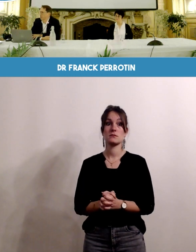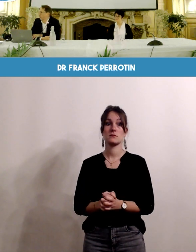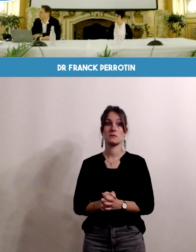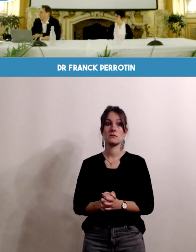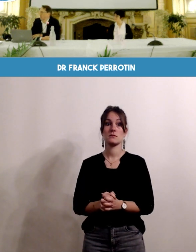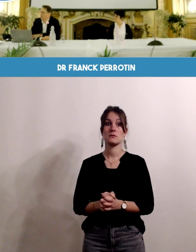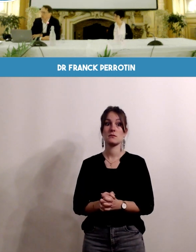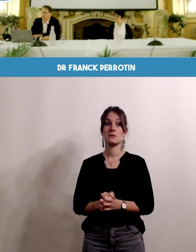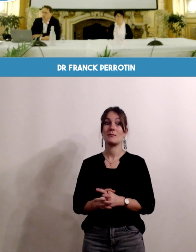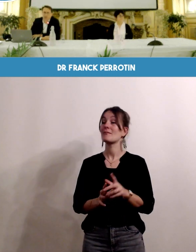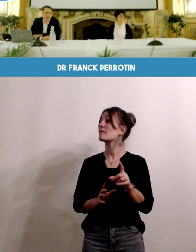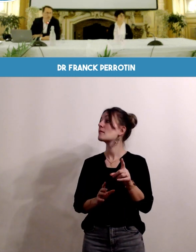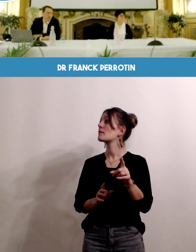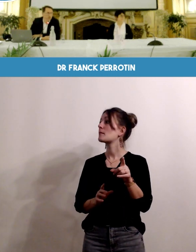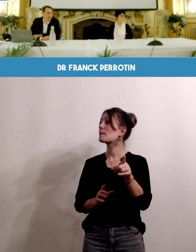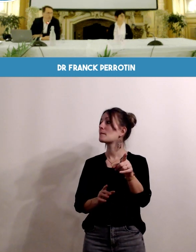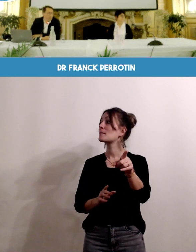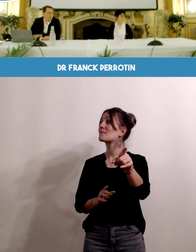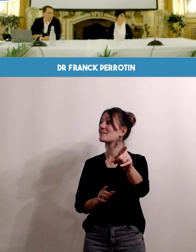séance